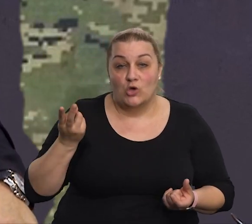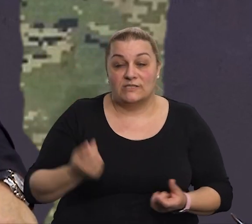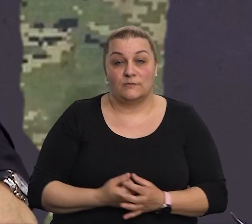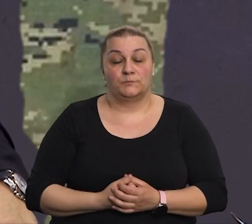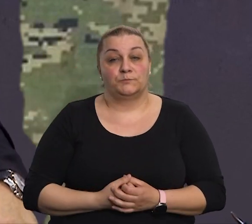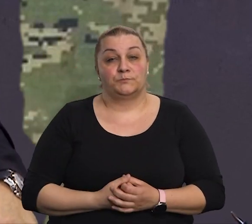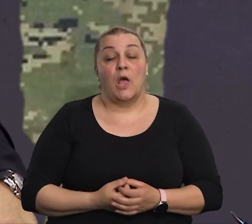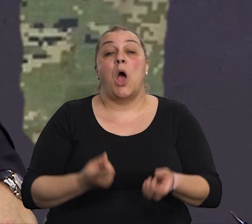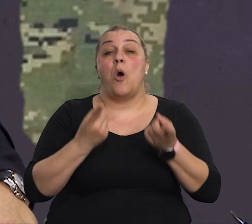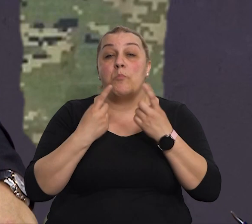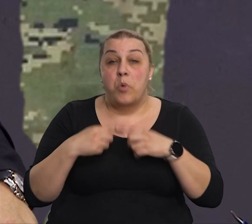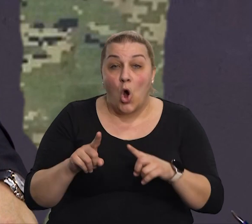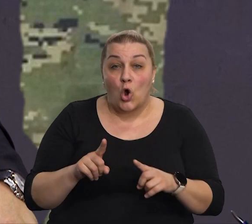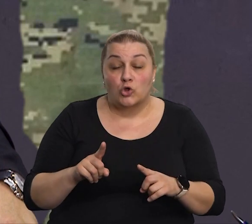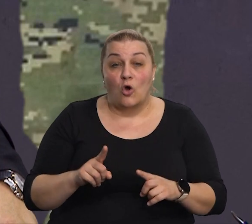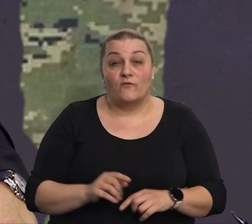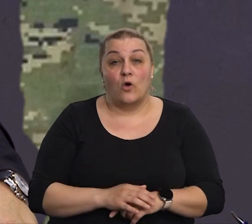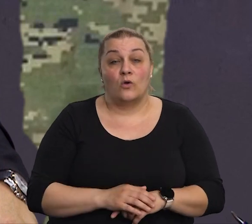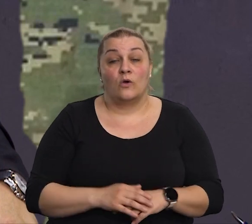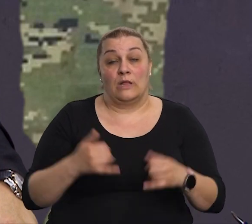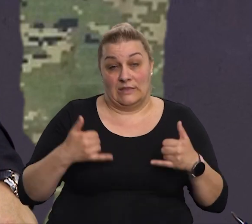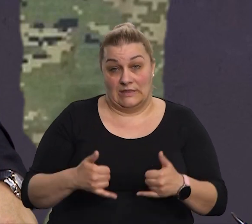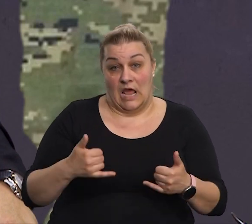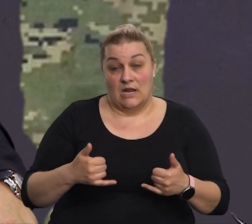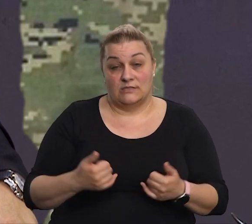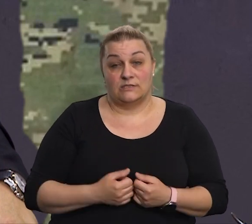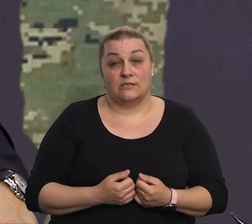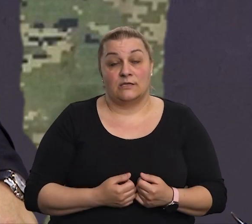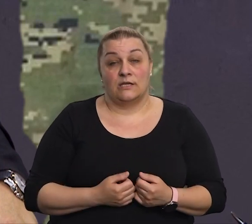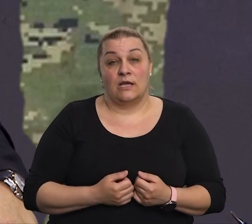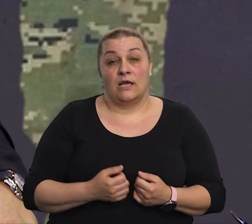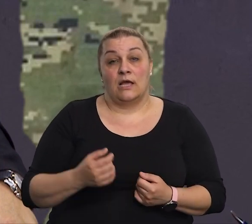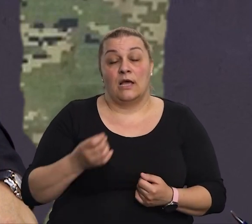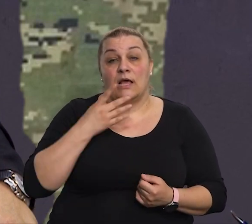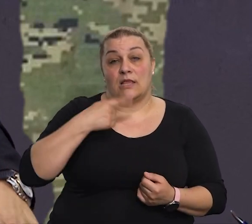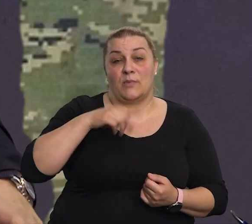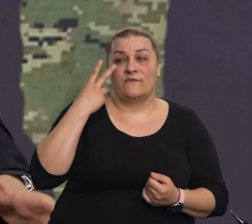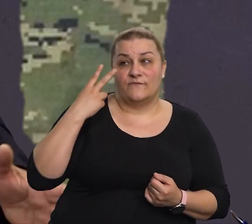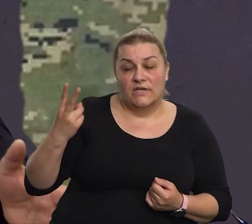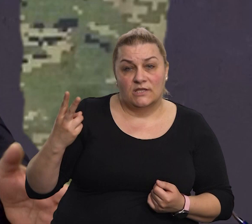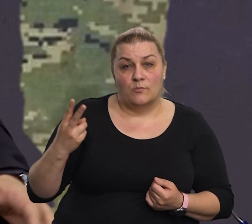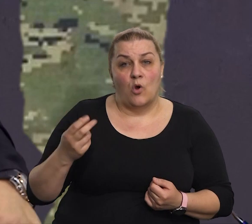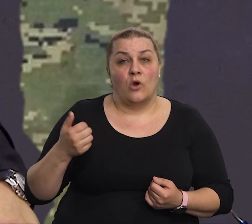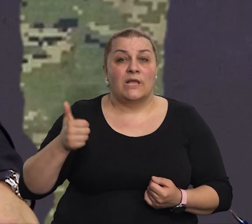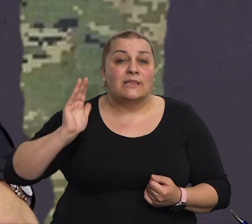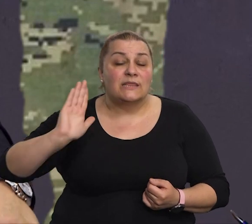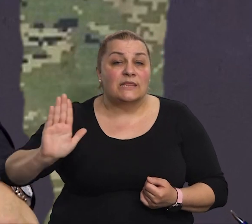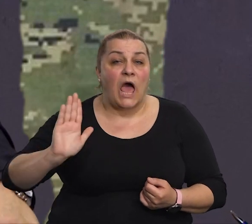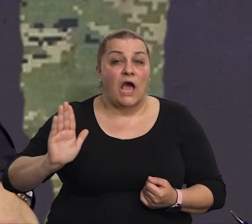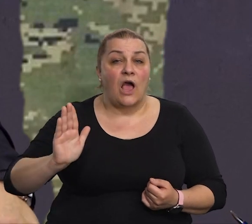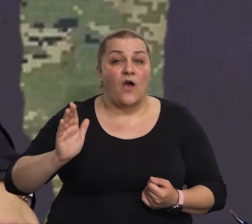i pogotovo danas vidjeti jednoga takvoga